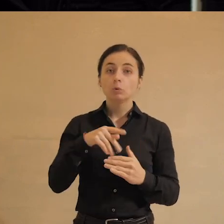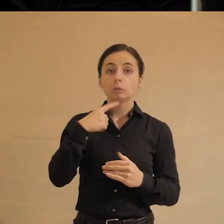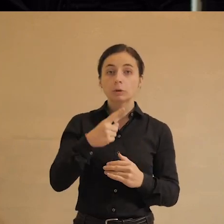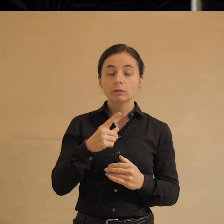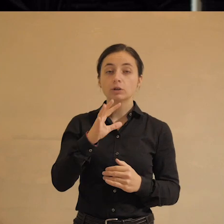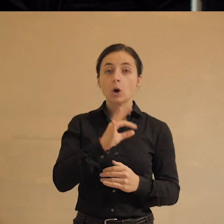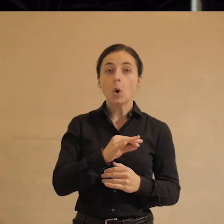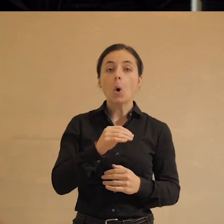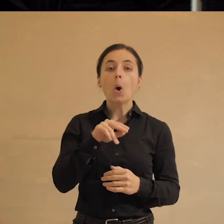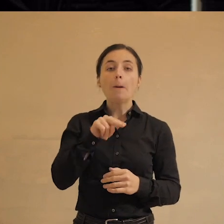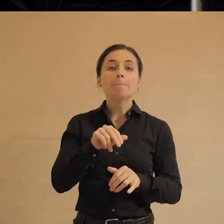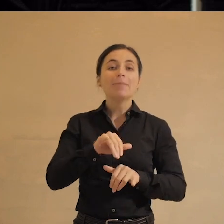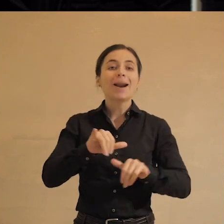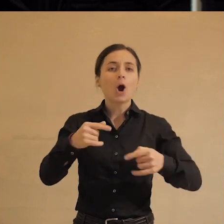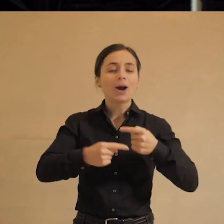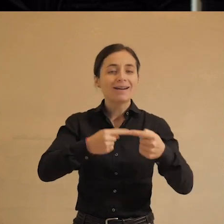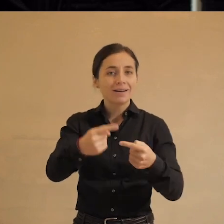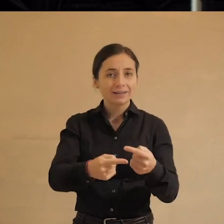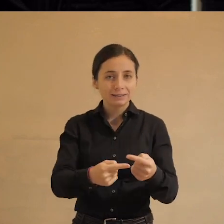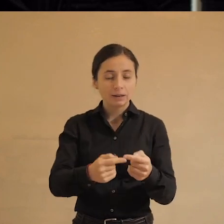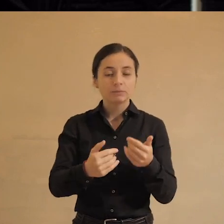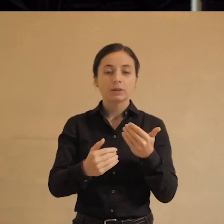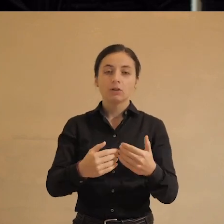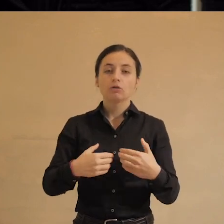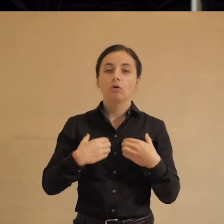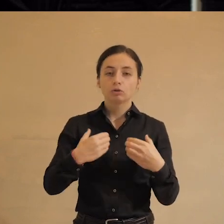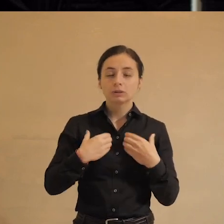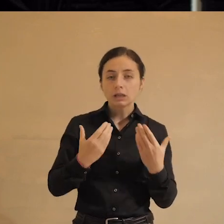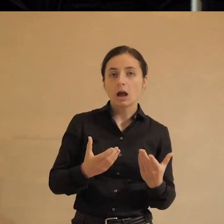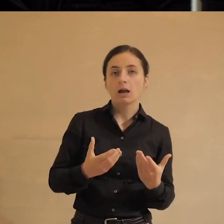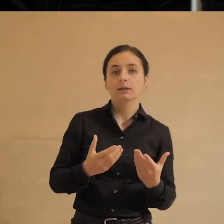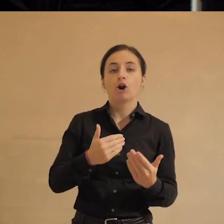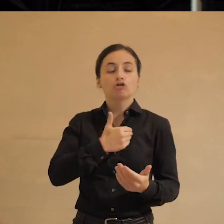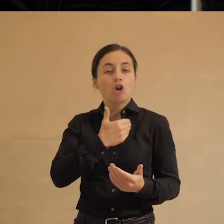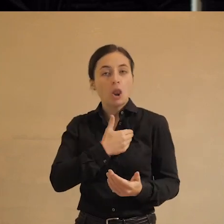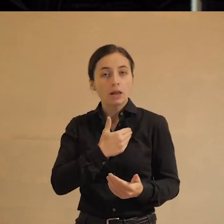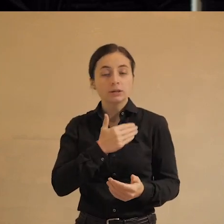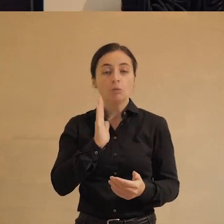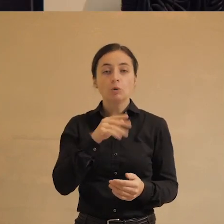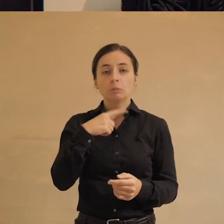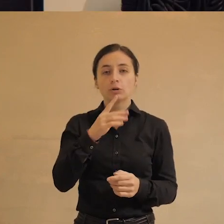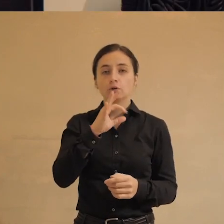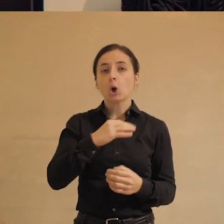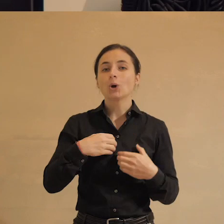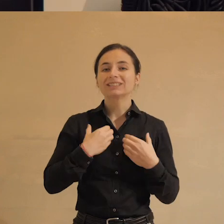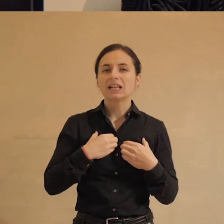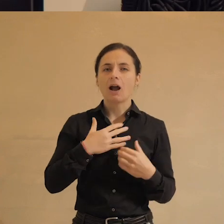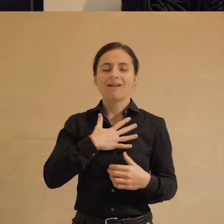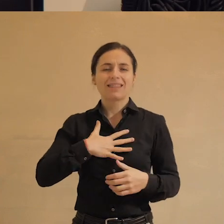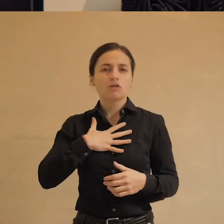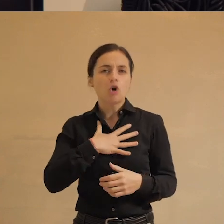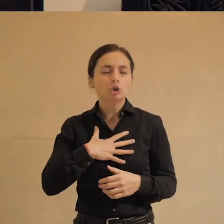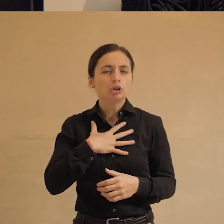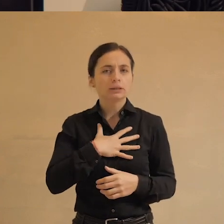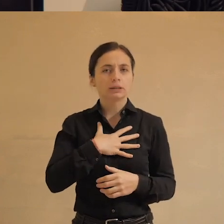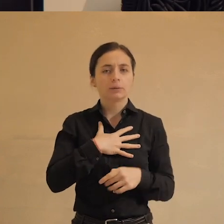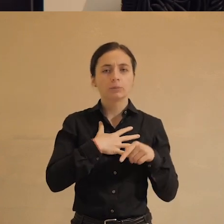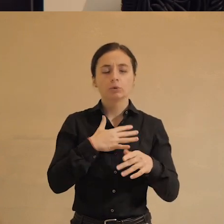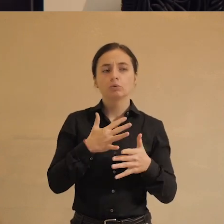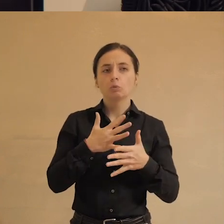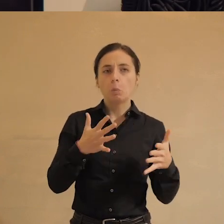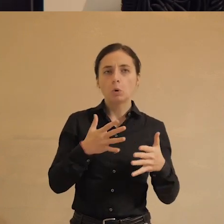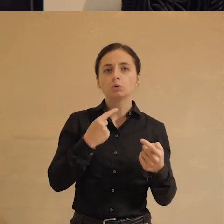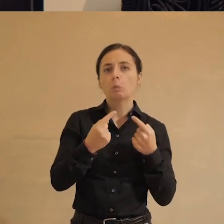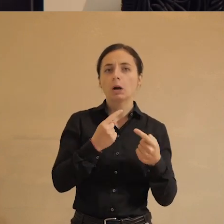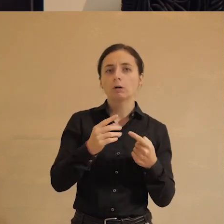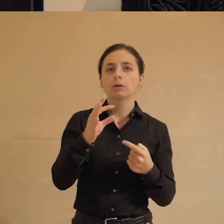прогрессе желания его, страхе перед ним. Вообще будем говорить о страхах, тревожностях. Тут больше мы